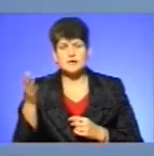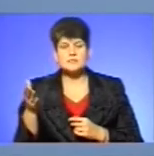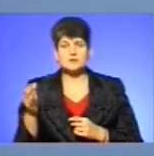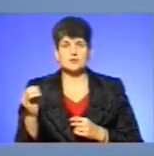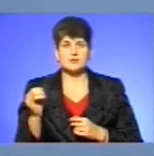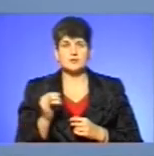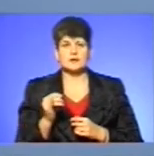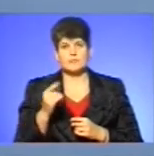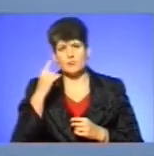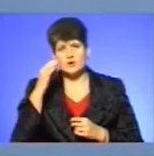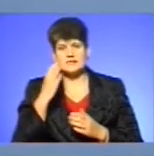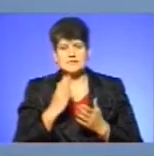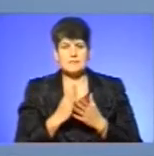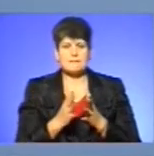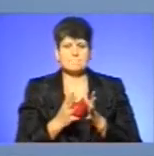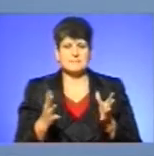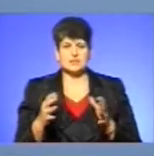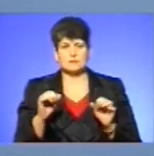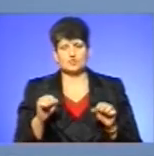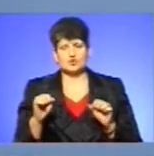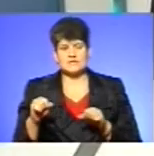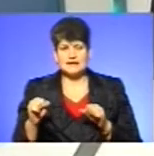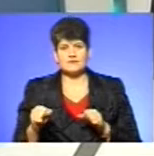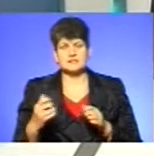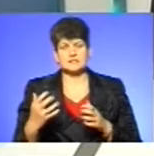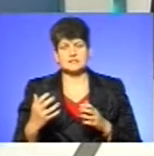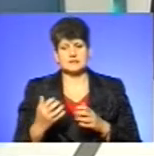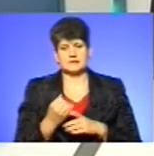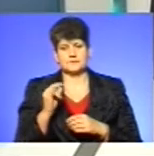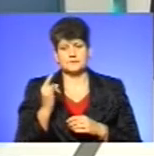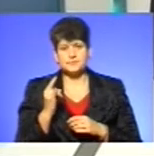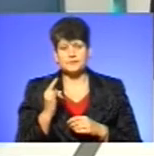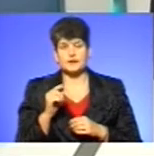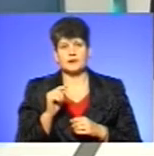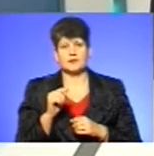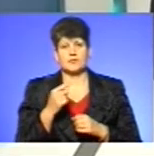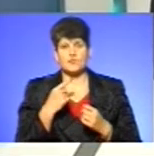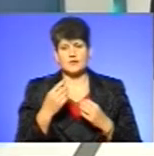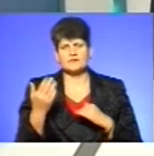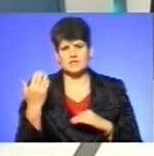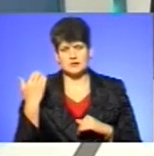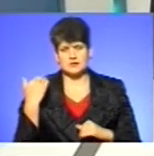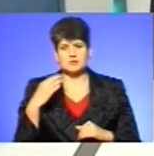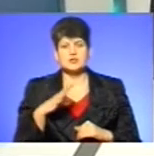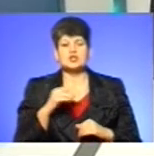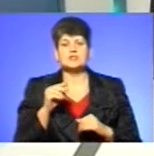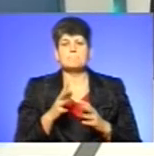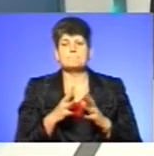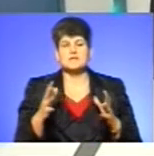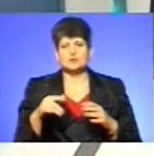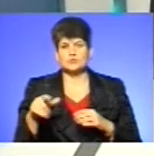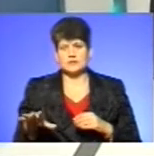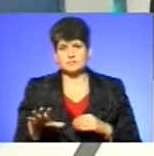поліція має більше можливостей засобів для встановлення місця захочення. І, як казав попередньо, що чим більше людей буде